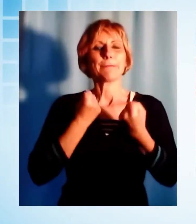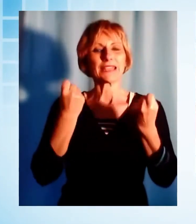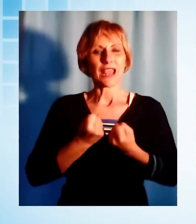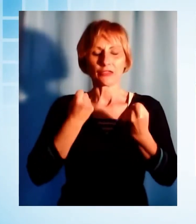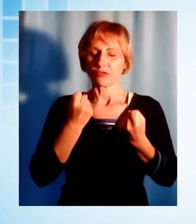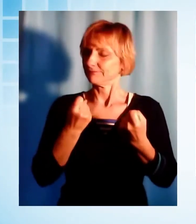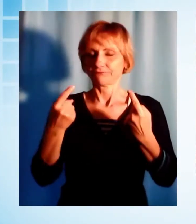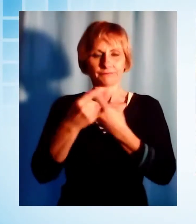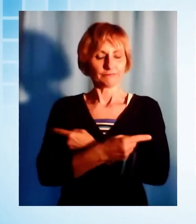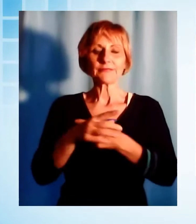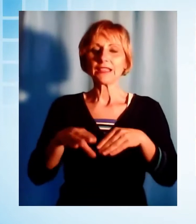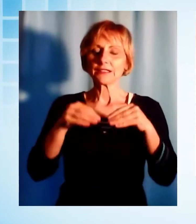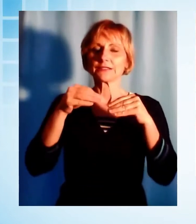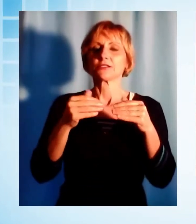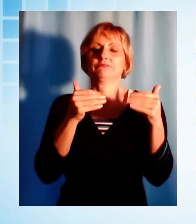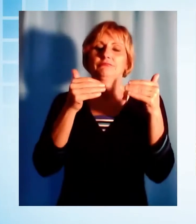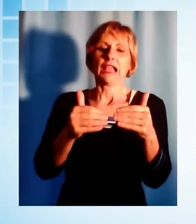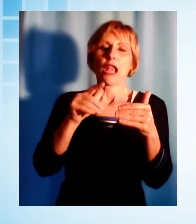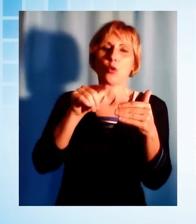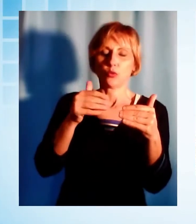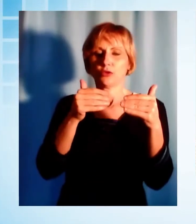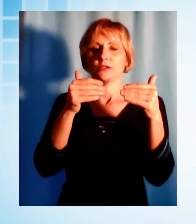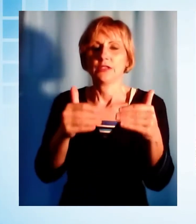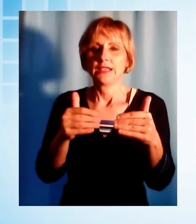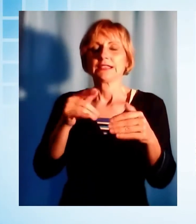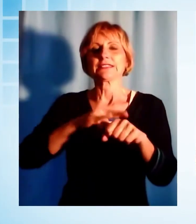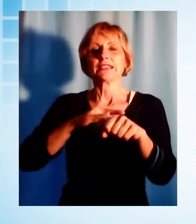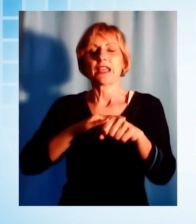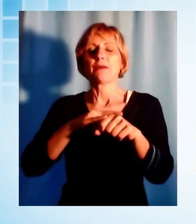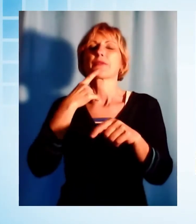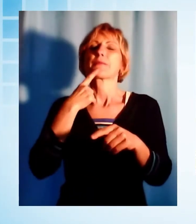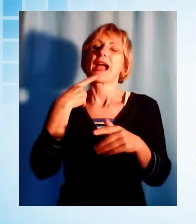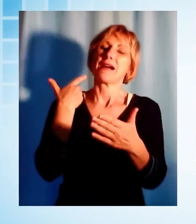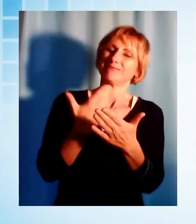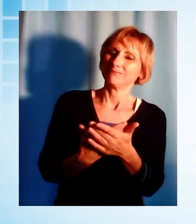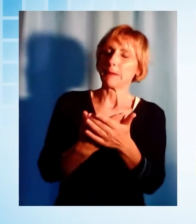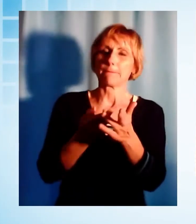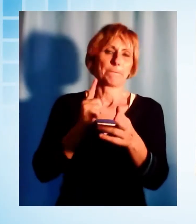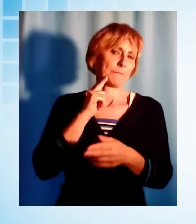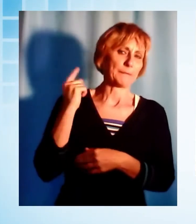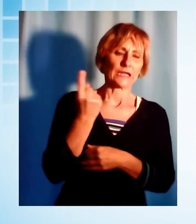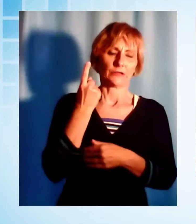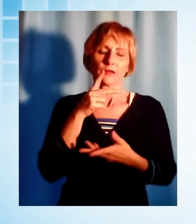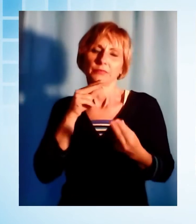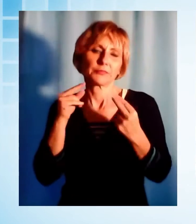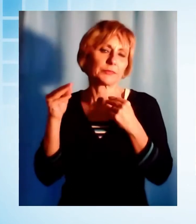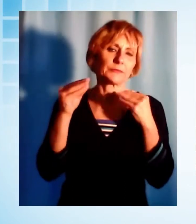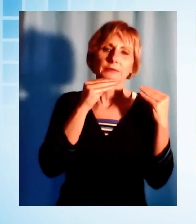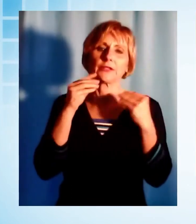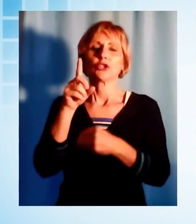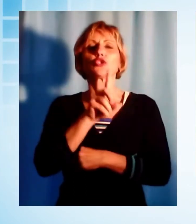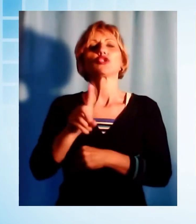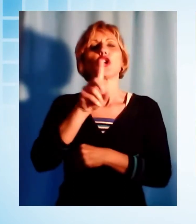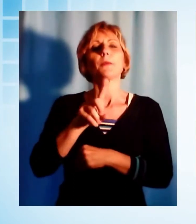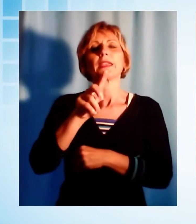di settembre e la metà di dicembre. L'ipotesi che circola con maggiore insistenza in ambito ministeriale in queste ore è quella di domenica 25